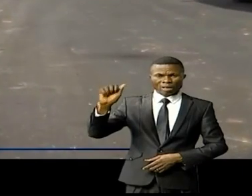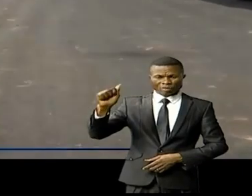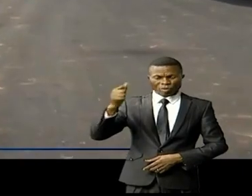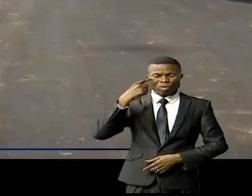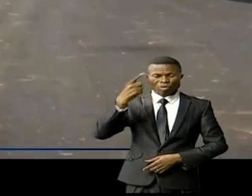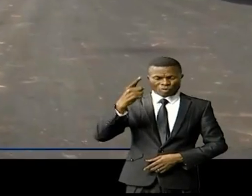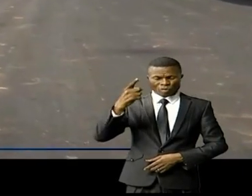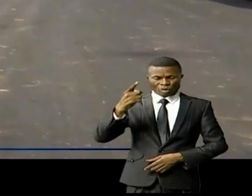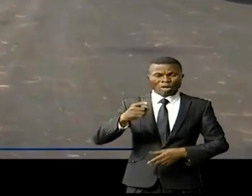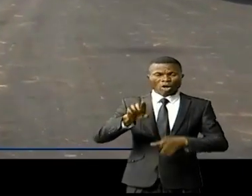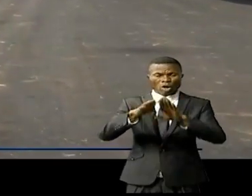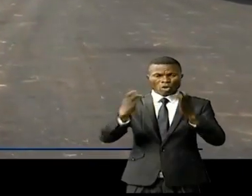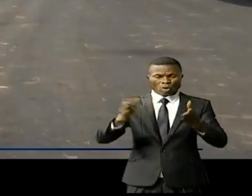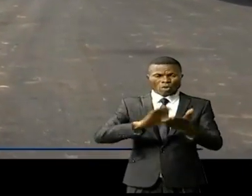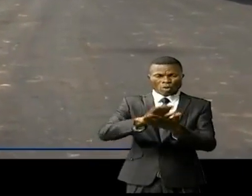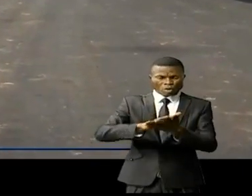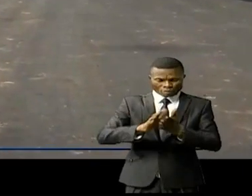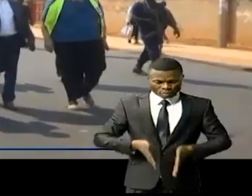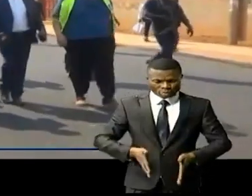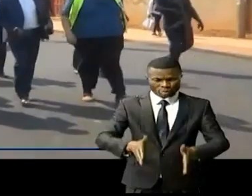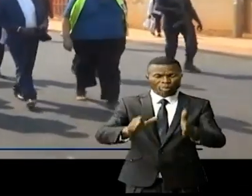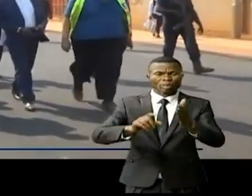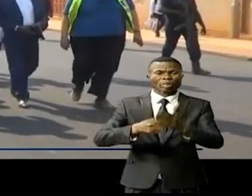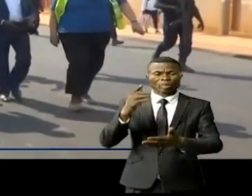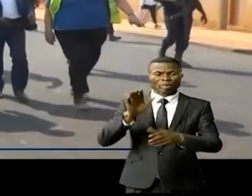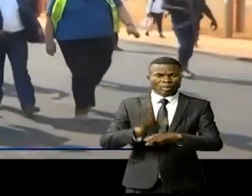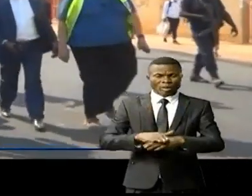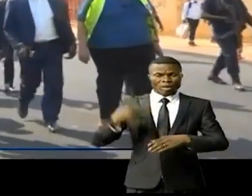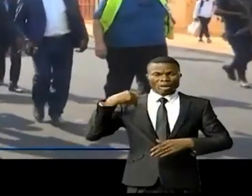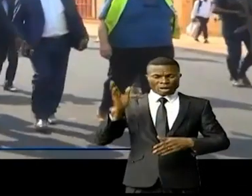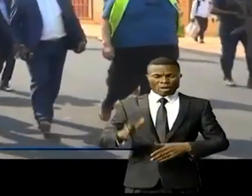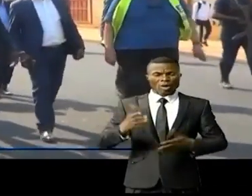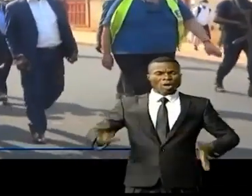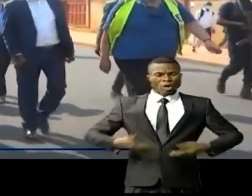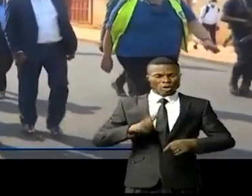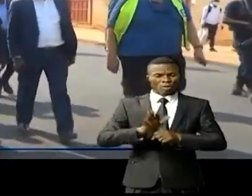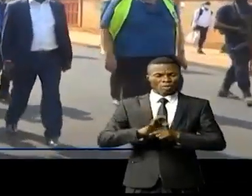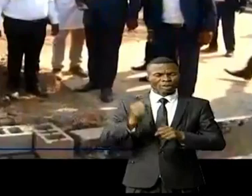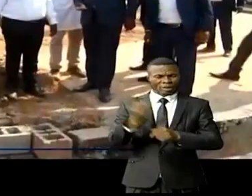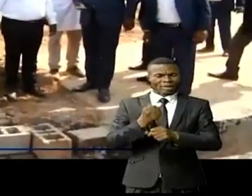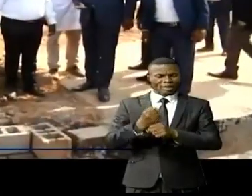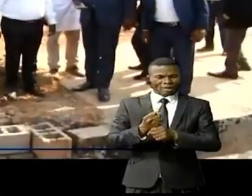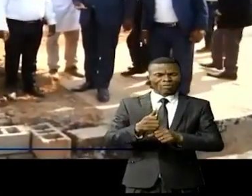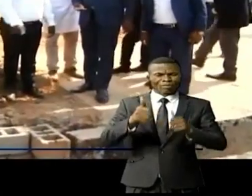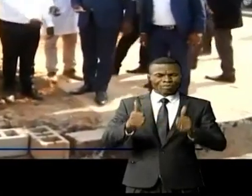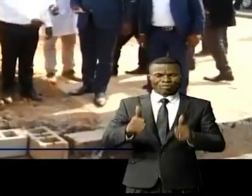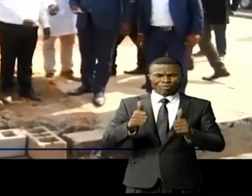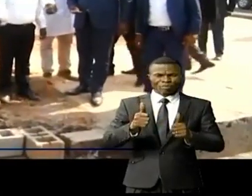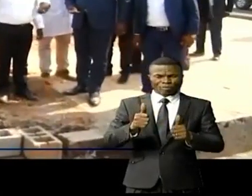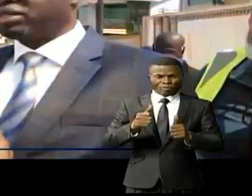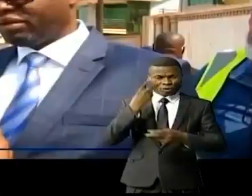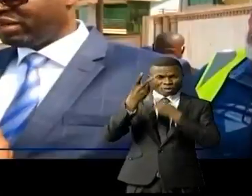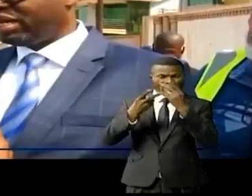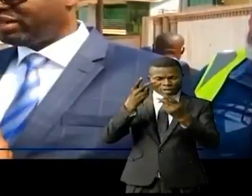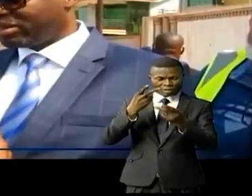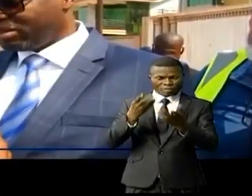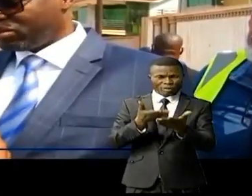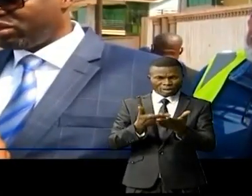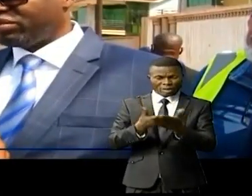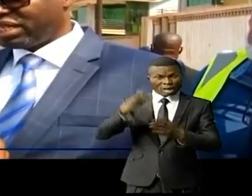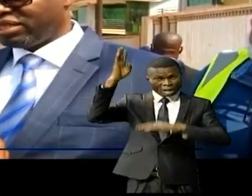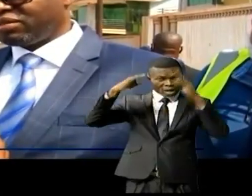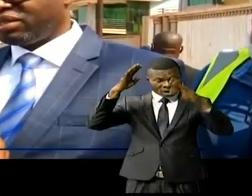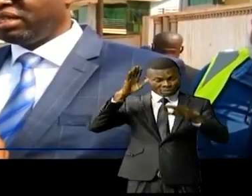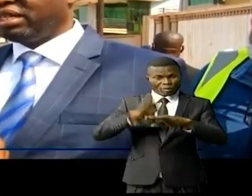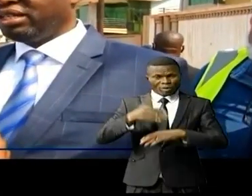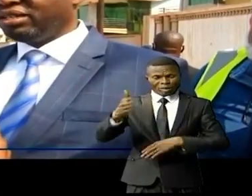couvertes actuellement d'asphalte pour la première fois. Le gouverneur a apprécié l'évolution des travaux après cette ronde malgré la tombée des pluies. Nous